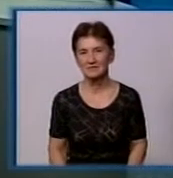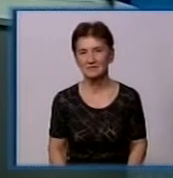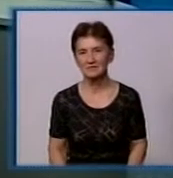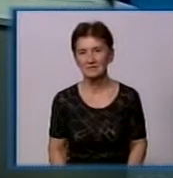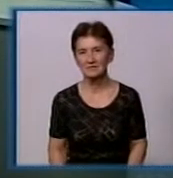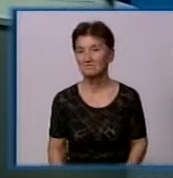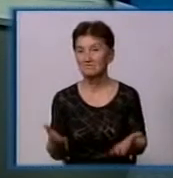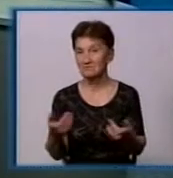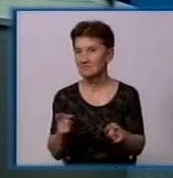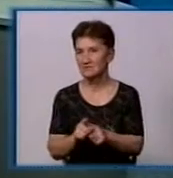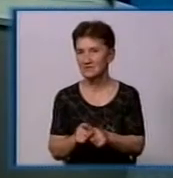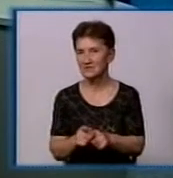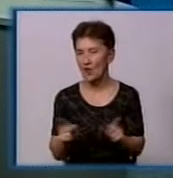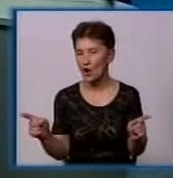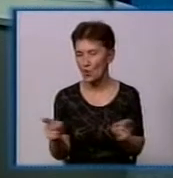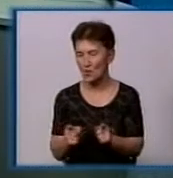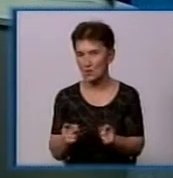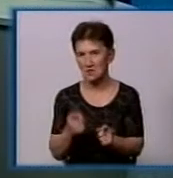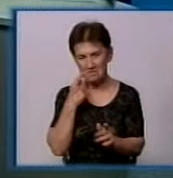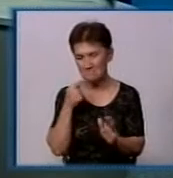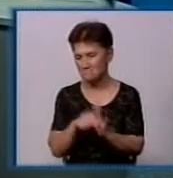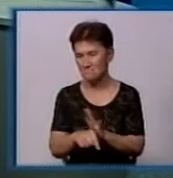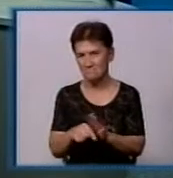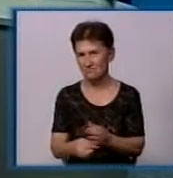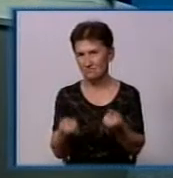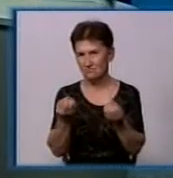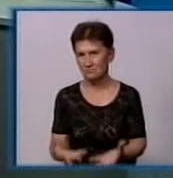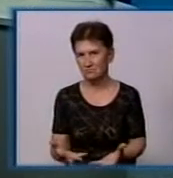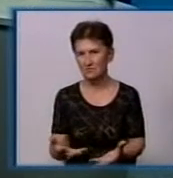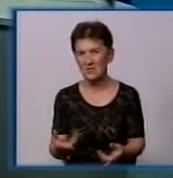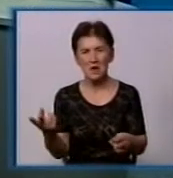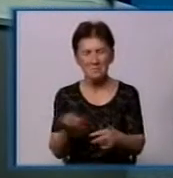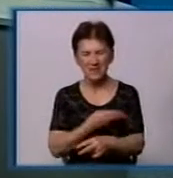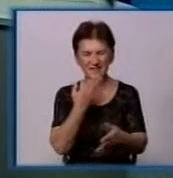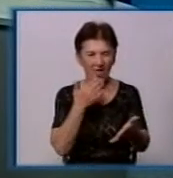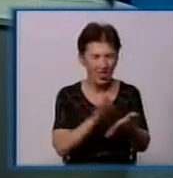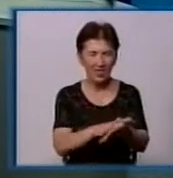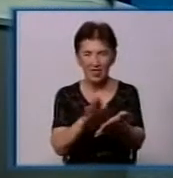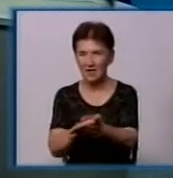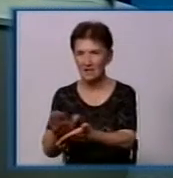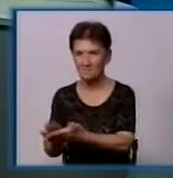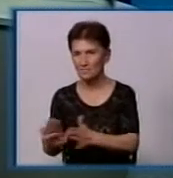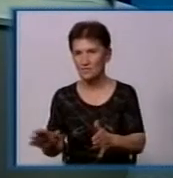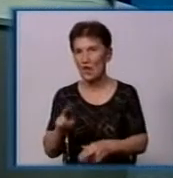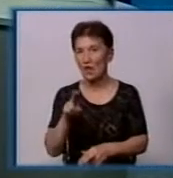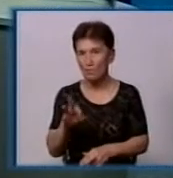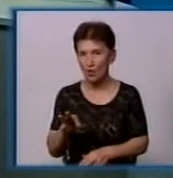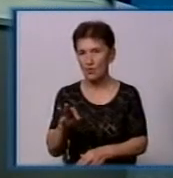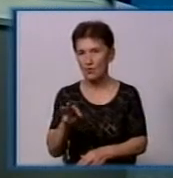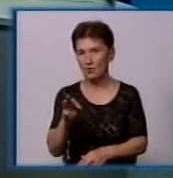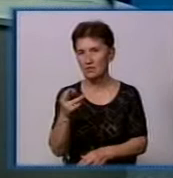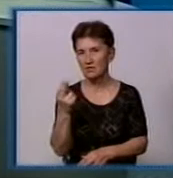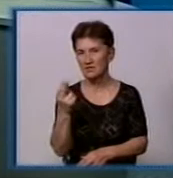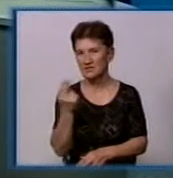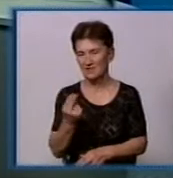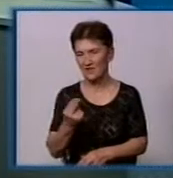Ось так коротко, але по суті мені здається, звичайні контейнери, навіть без наліпок, а просто за кольором вони відрізняються, органіка, папір